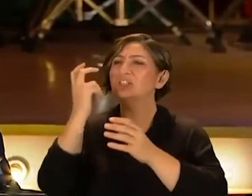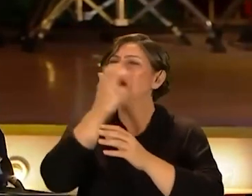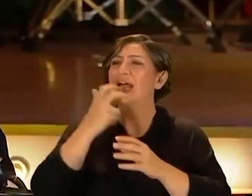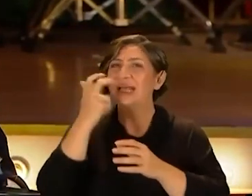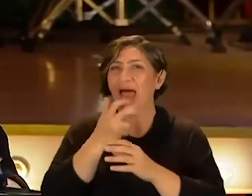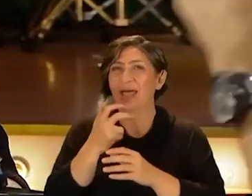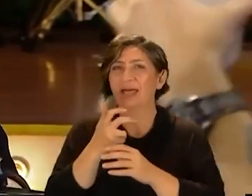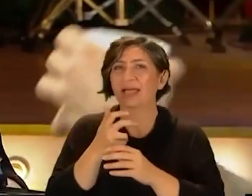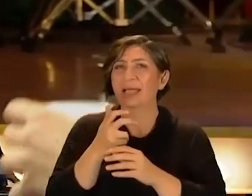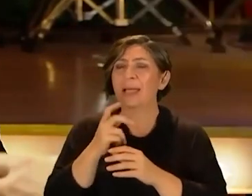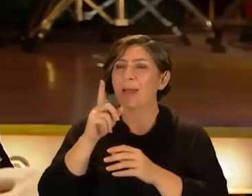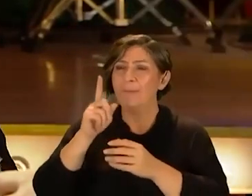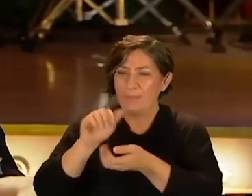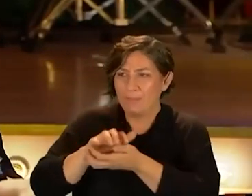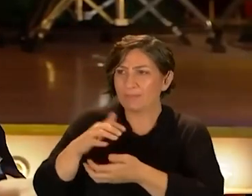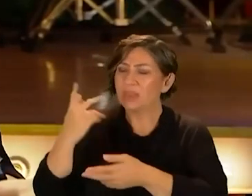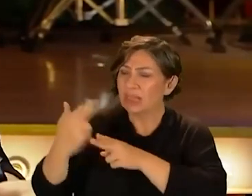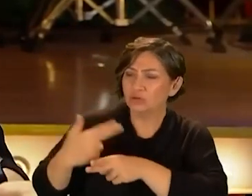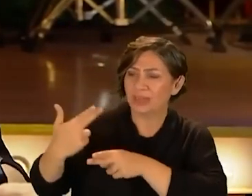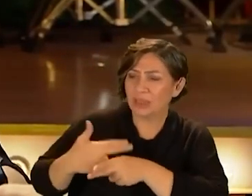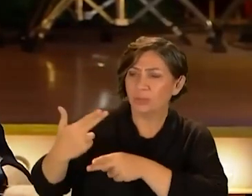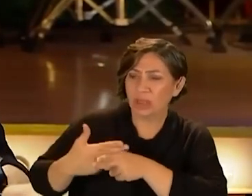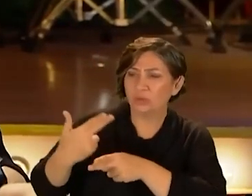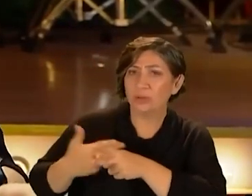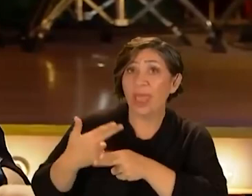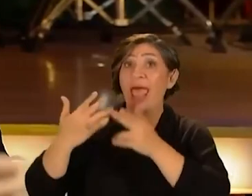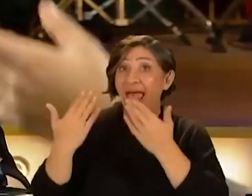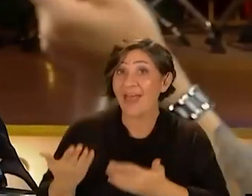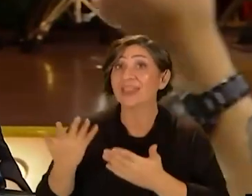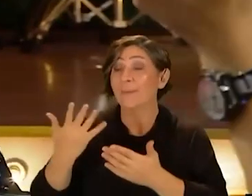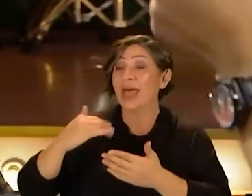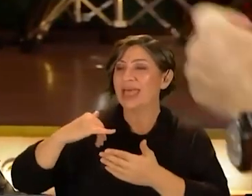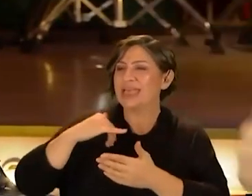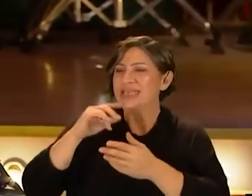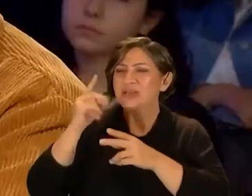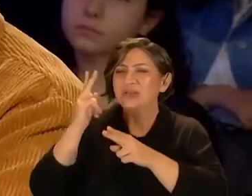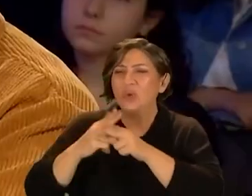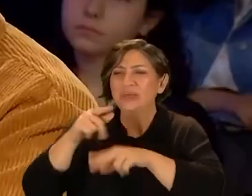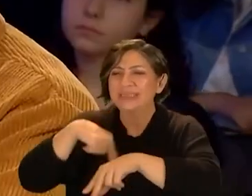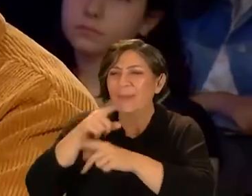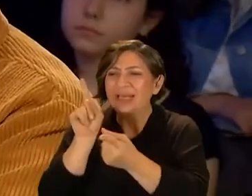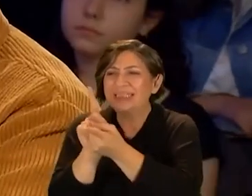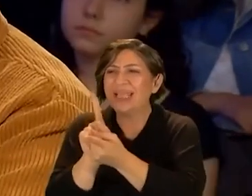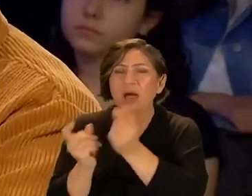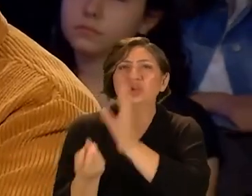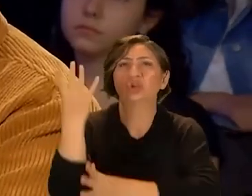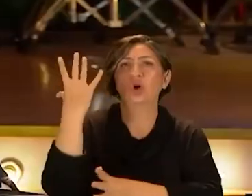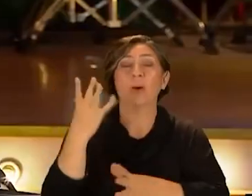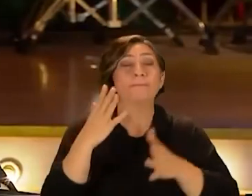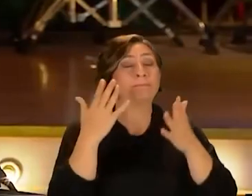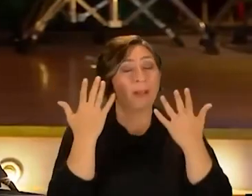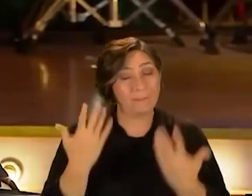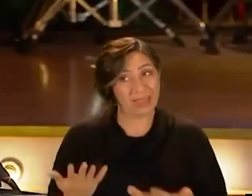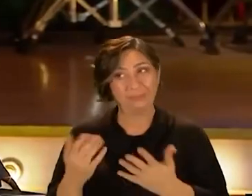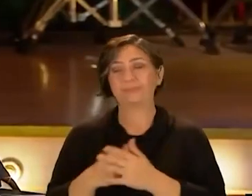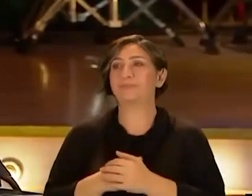dediğimiz işler genelde bir birikimin sonucu olarak evet ama kısa sürede çıkıyor Doğrudur Kısa sürede çıkıyor